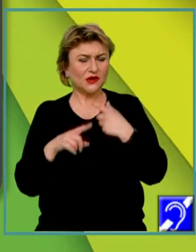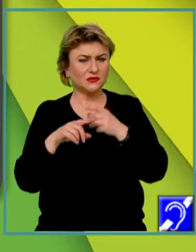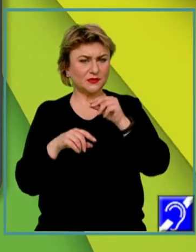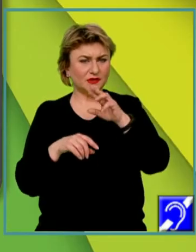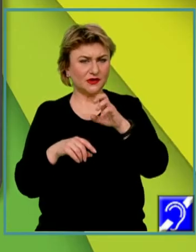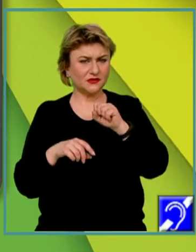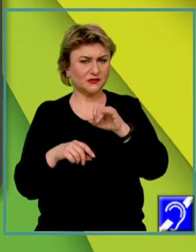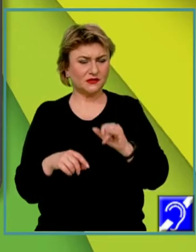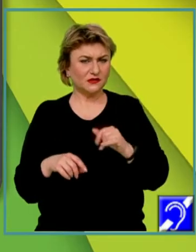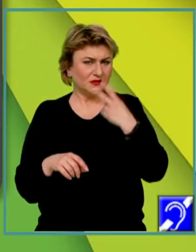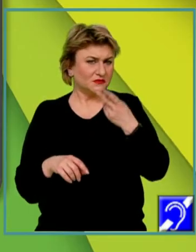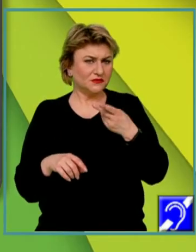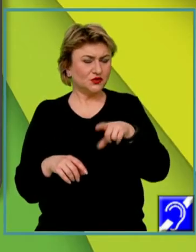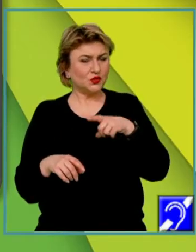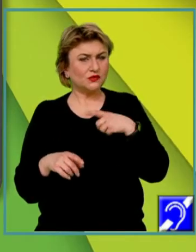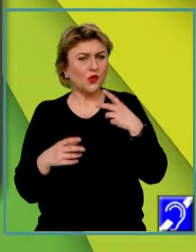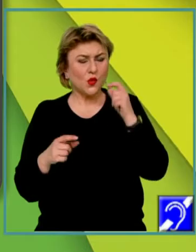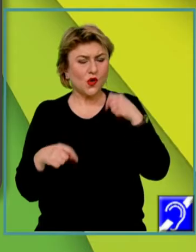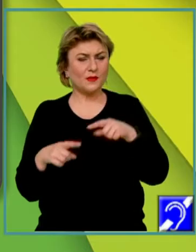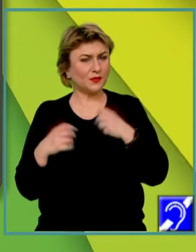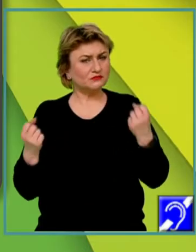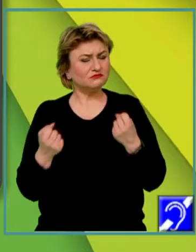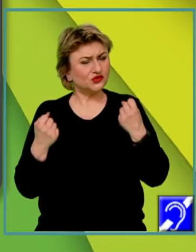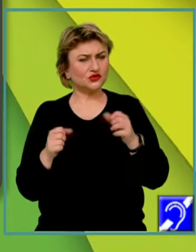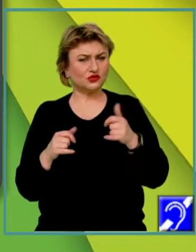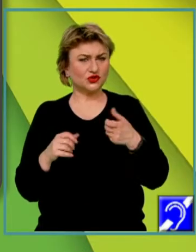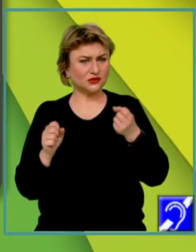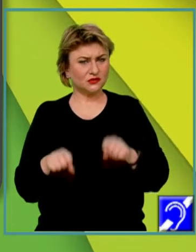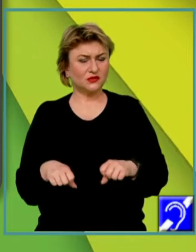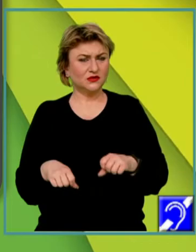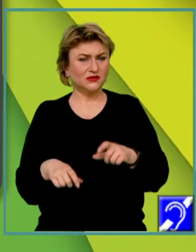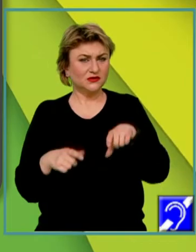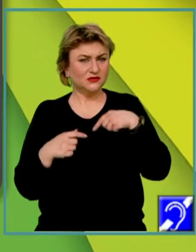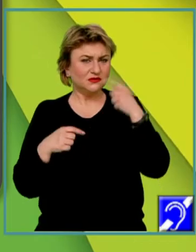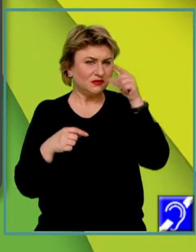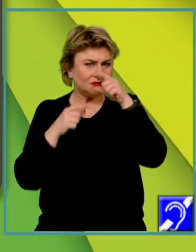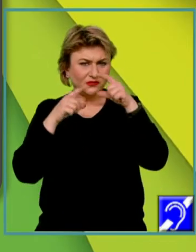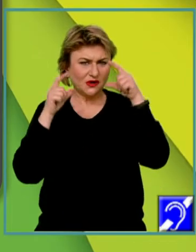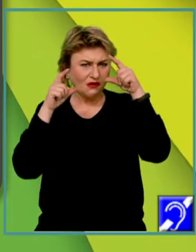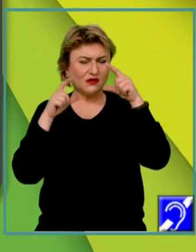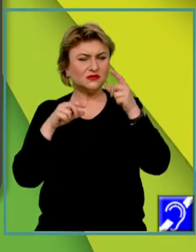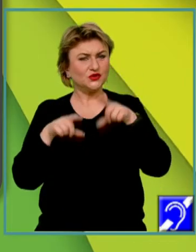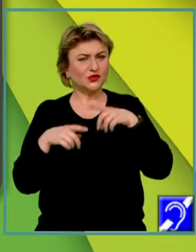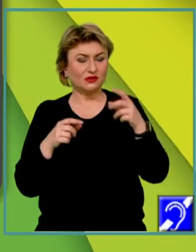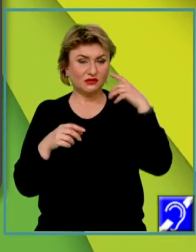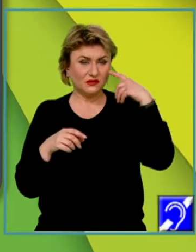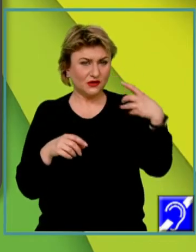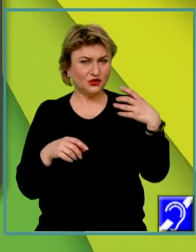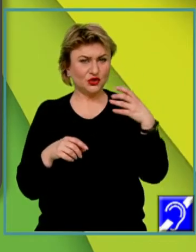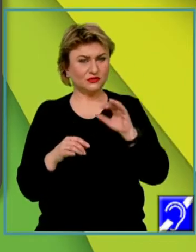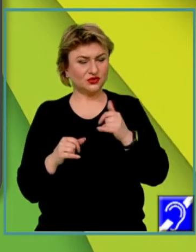Nemții sunt oameni serioși și muncitori, persoanele cu fruntea înaltă sunt deosebit de inteligente sau românul s-a născut poet.